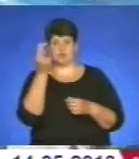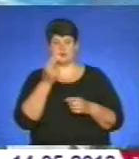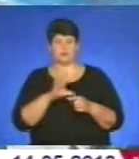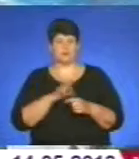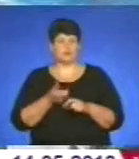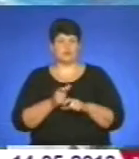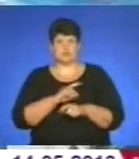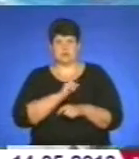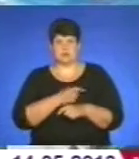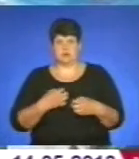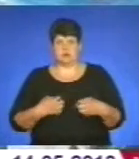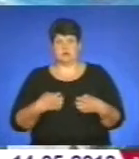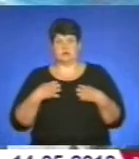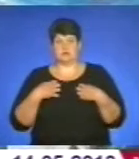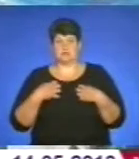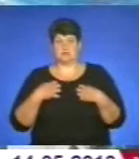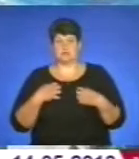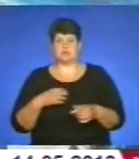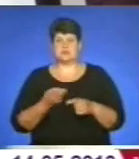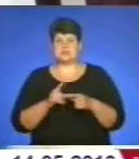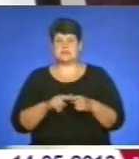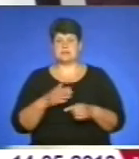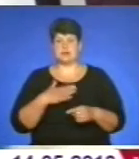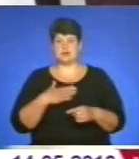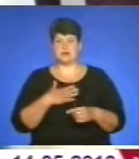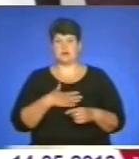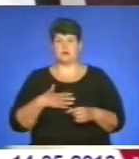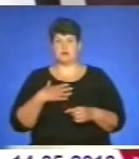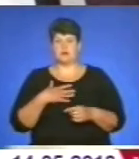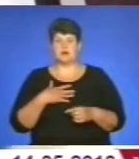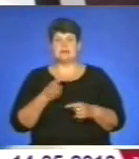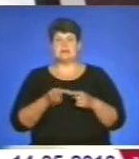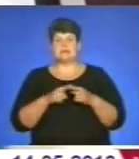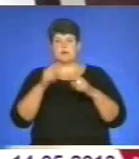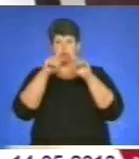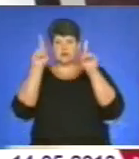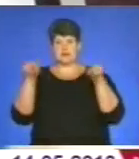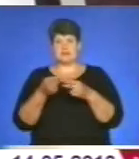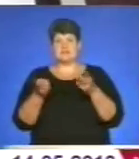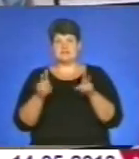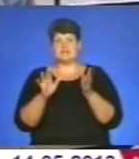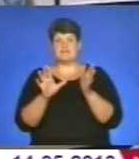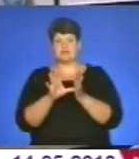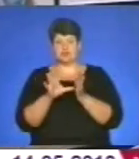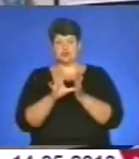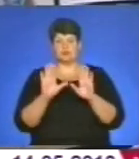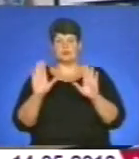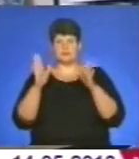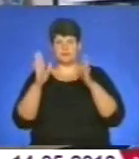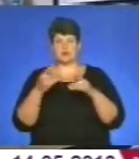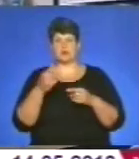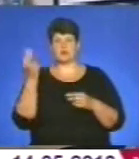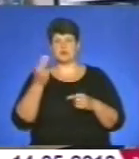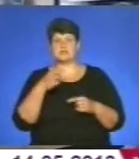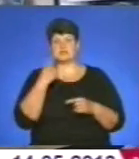сильний. І це мене дуже так бентежило. Цей портрет залишився лише в електронному варіанті. Художниця каже, що